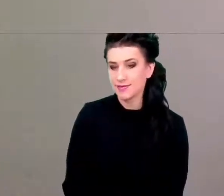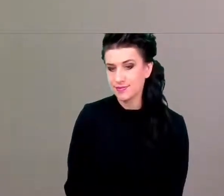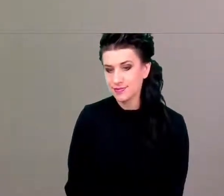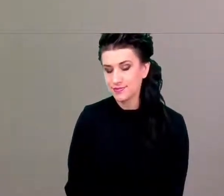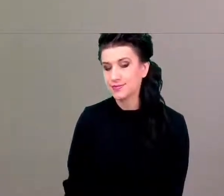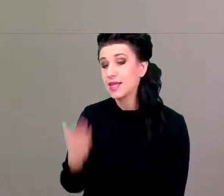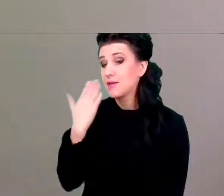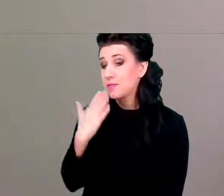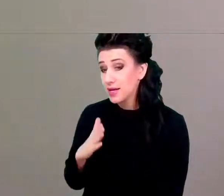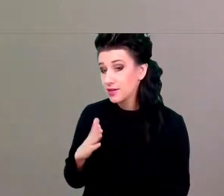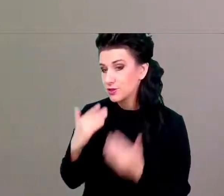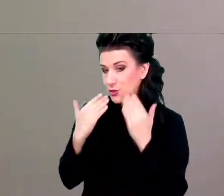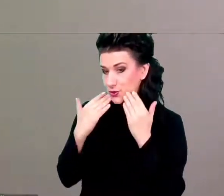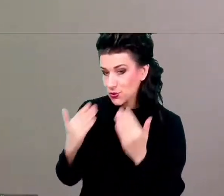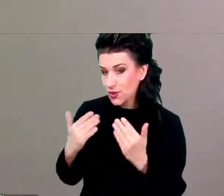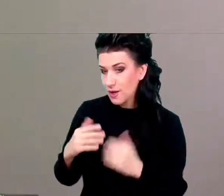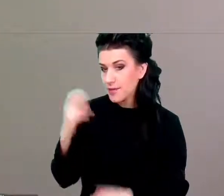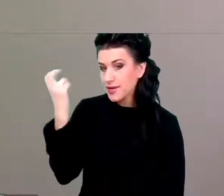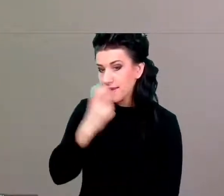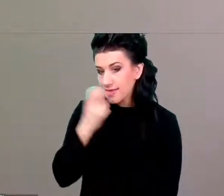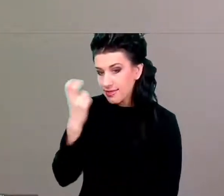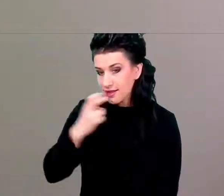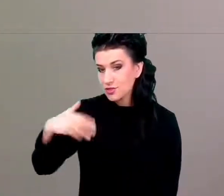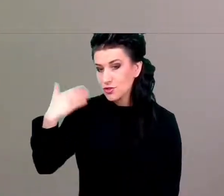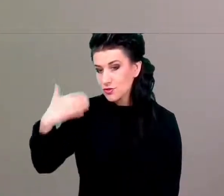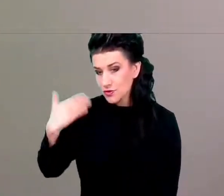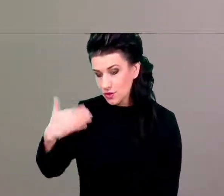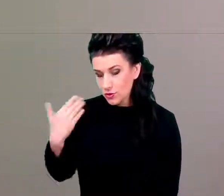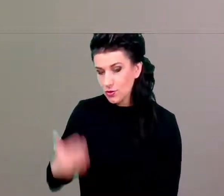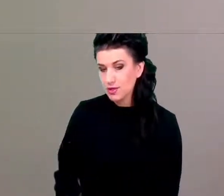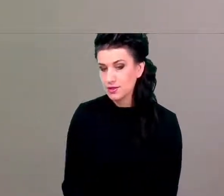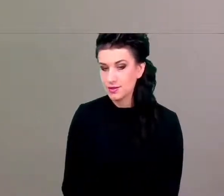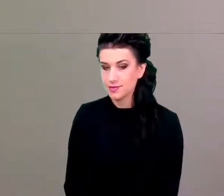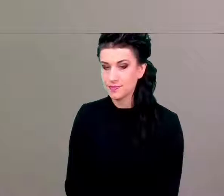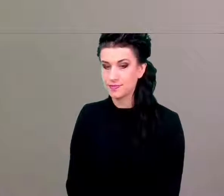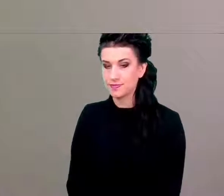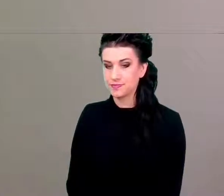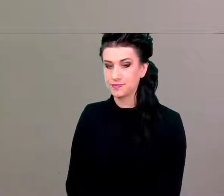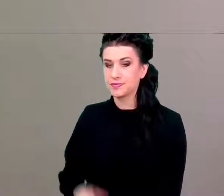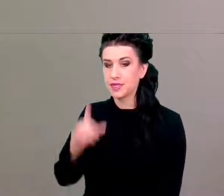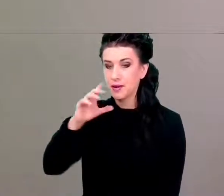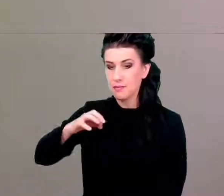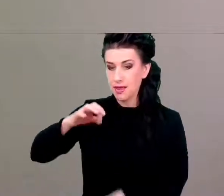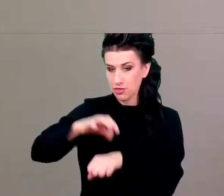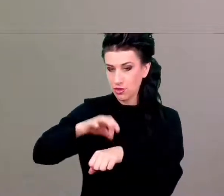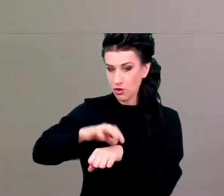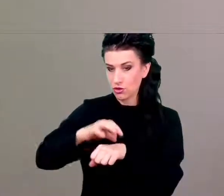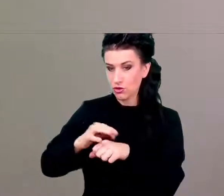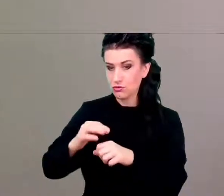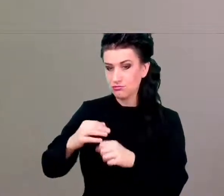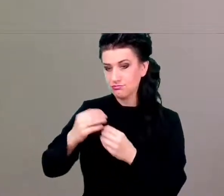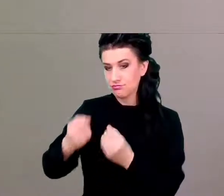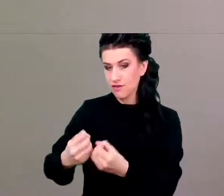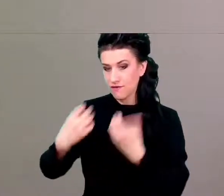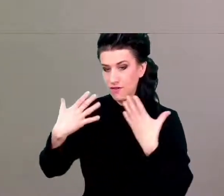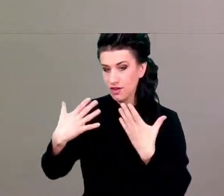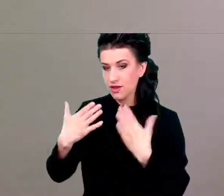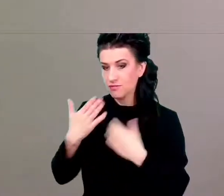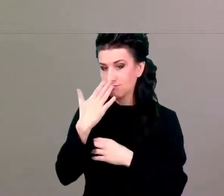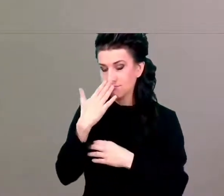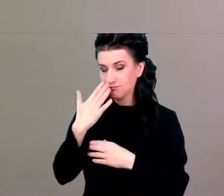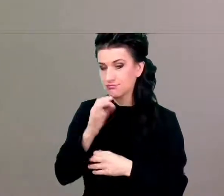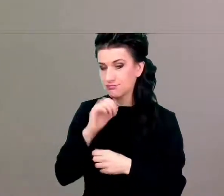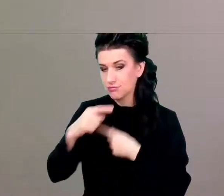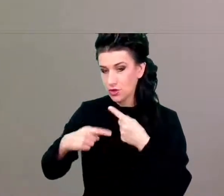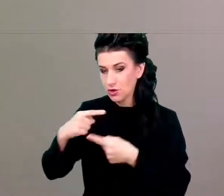dziękujemy za interesujący wykład, w którym przybliżył nam Pan doktor proces starzenia i jaką przebiega w mózgu. I w